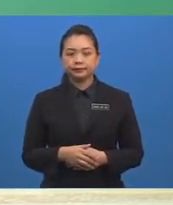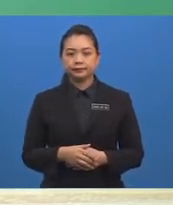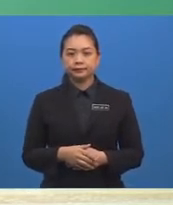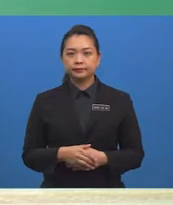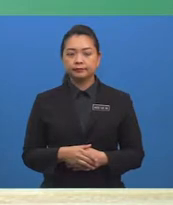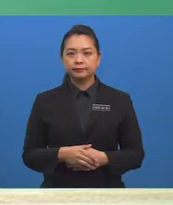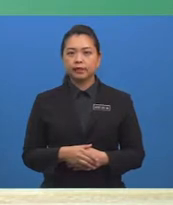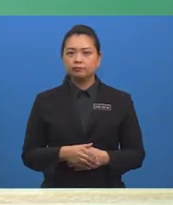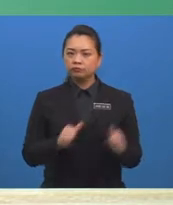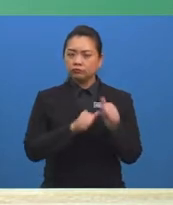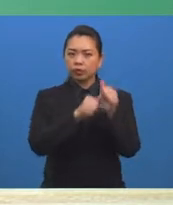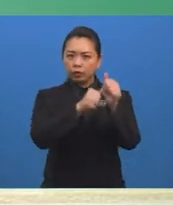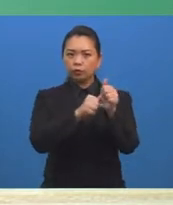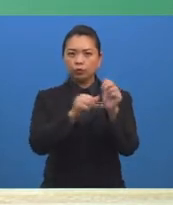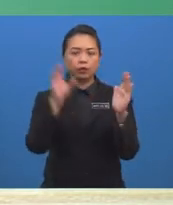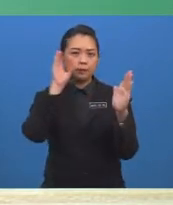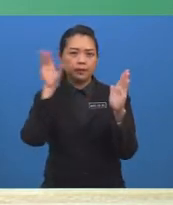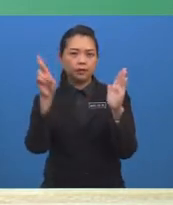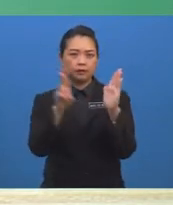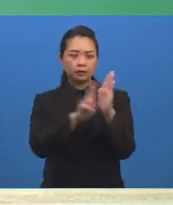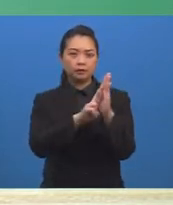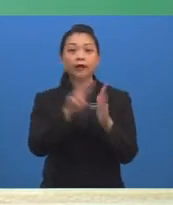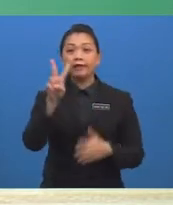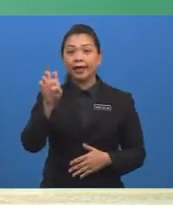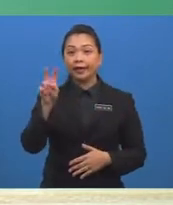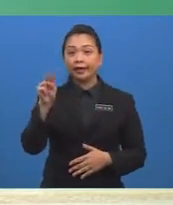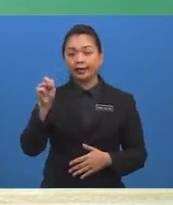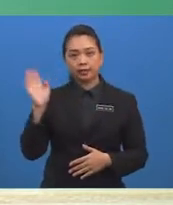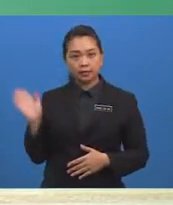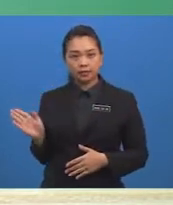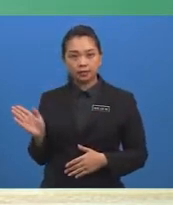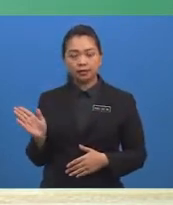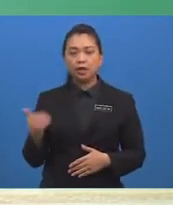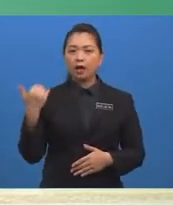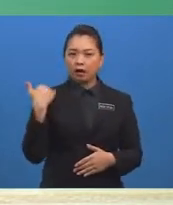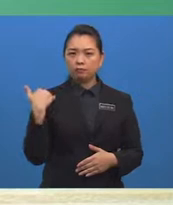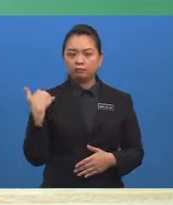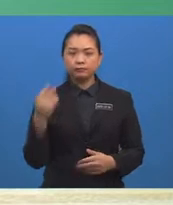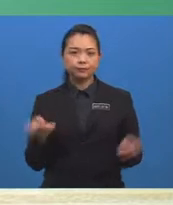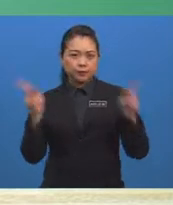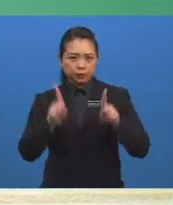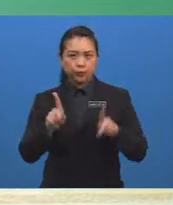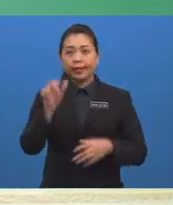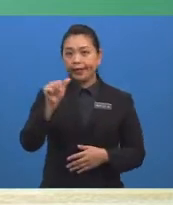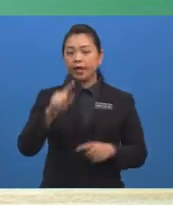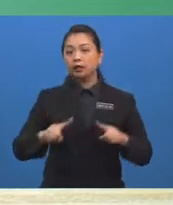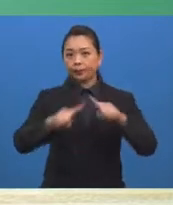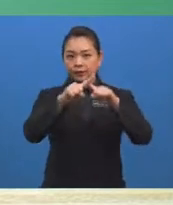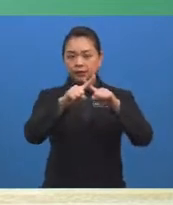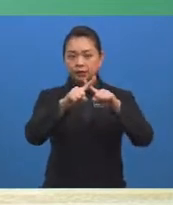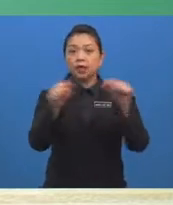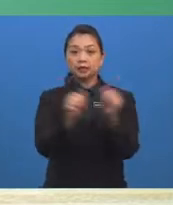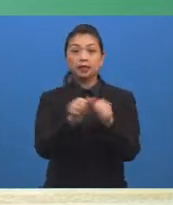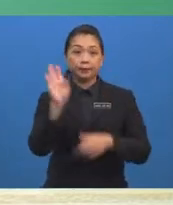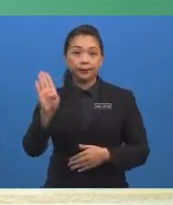Berdasarkan gambar rajah van tersebut Didapati bahawa peristiwa A bersilang dengan peristiwa B